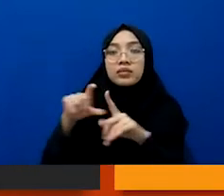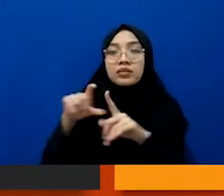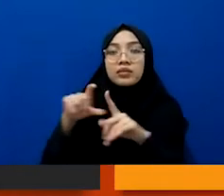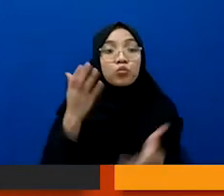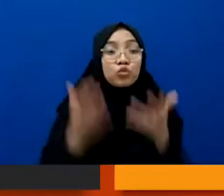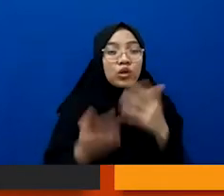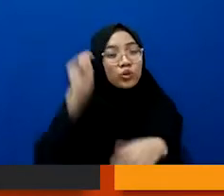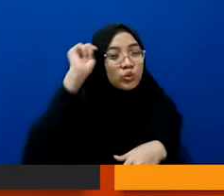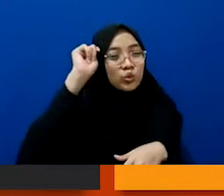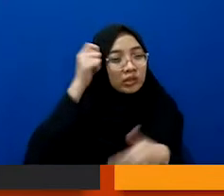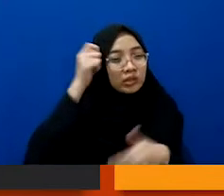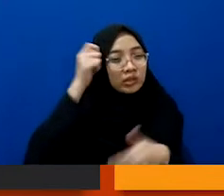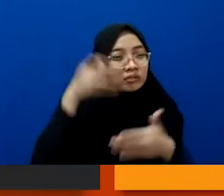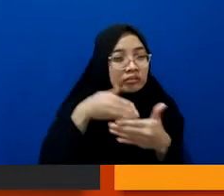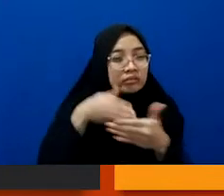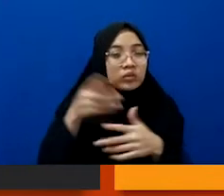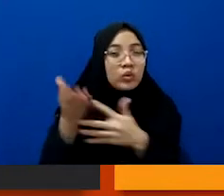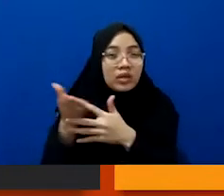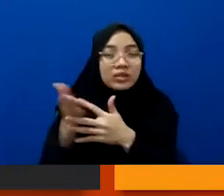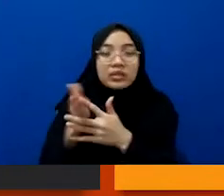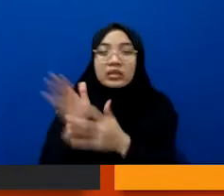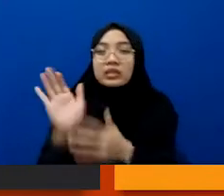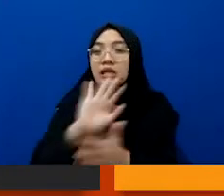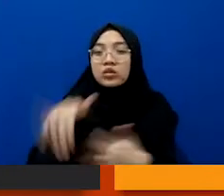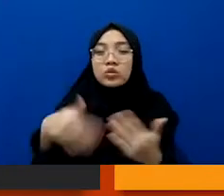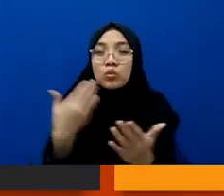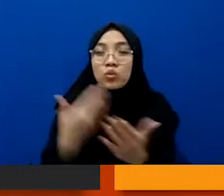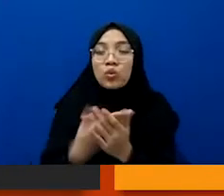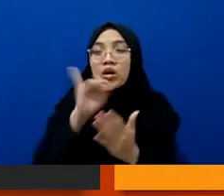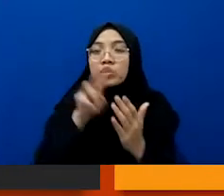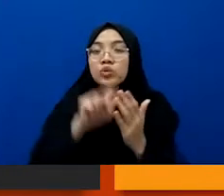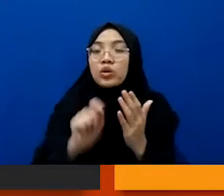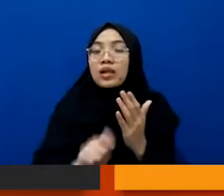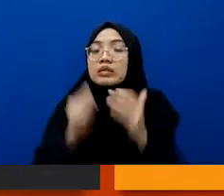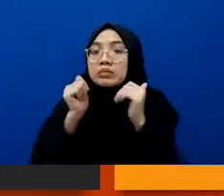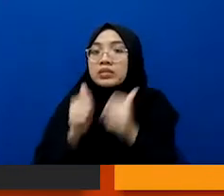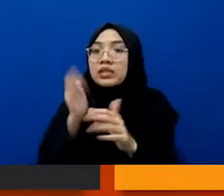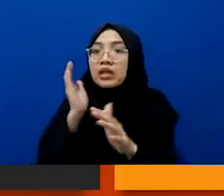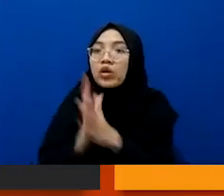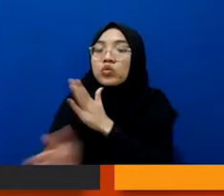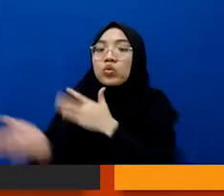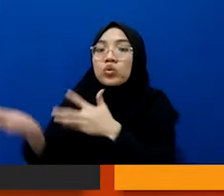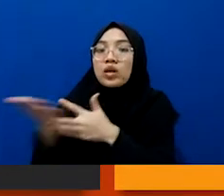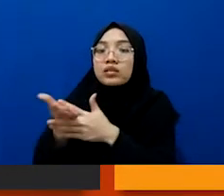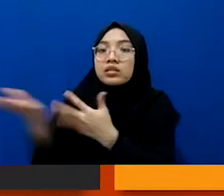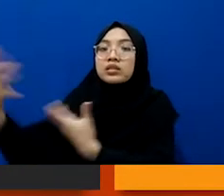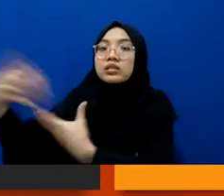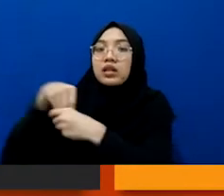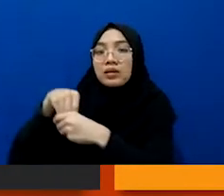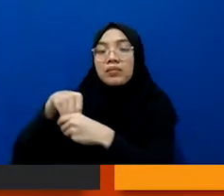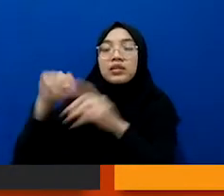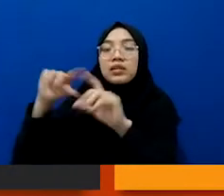Mungkin akan susah untuk aksesnya. Tidak semua kadang jurnalis bisa mudah dapat akses untuk masuk di